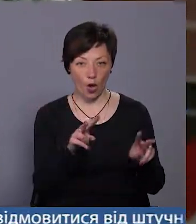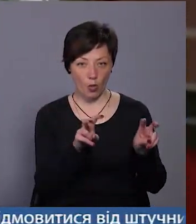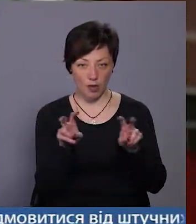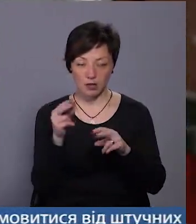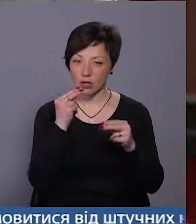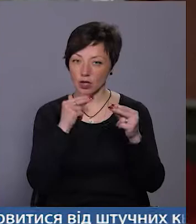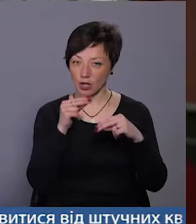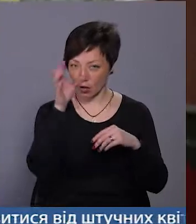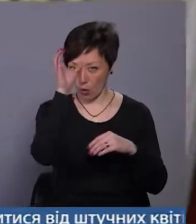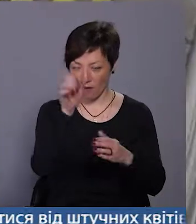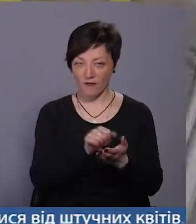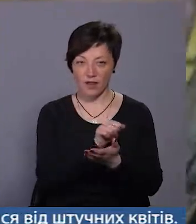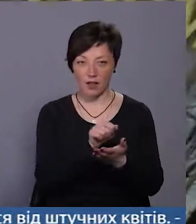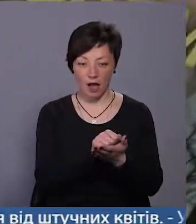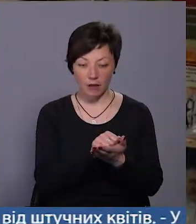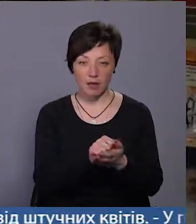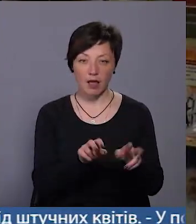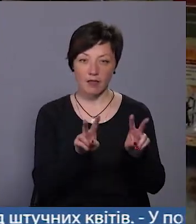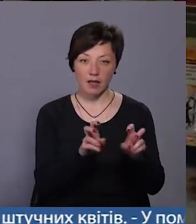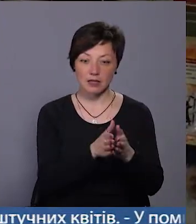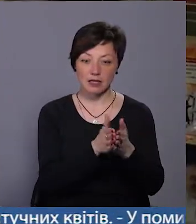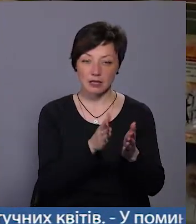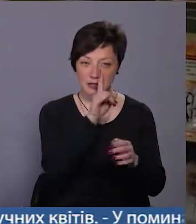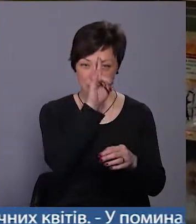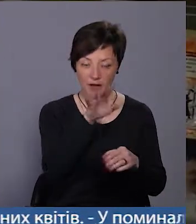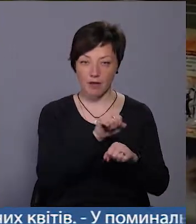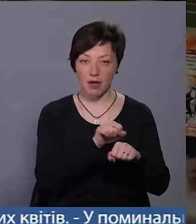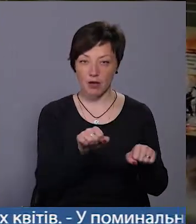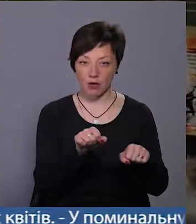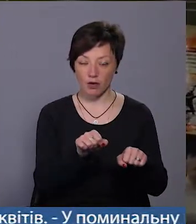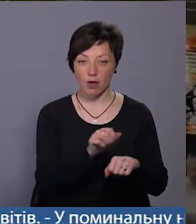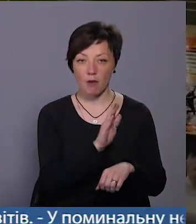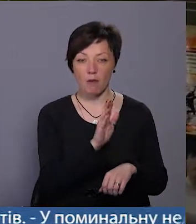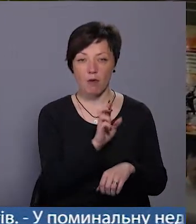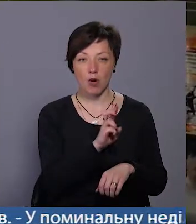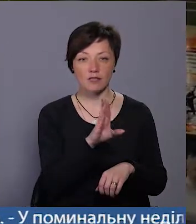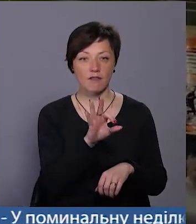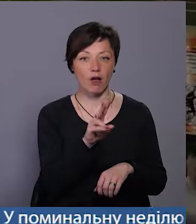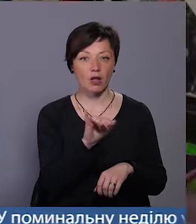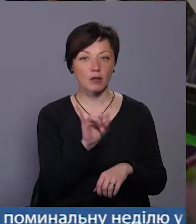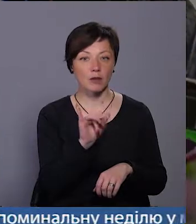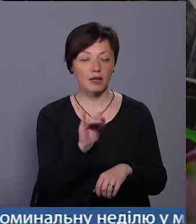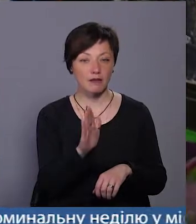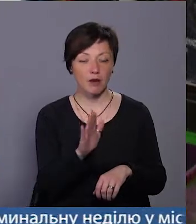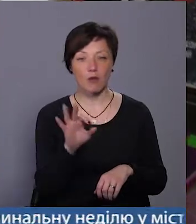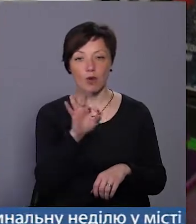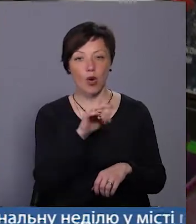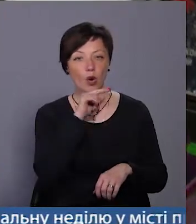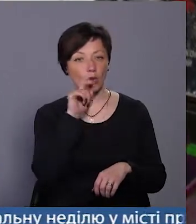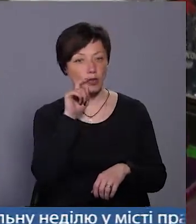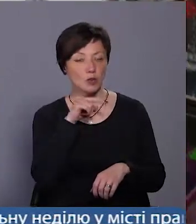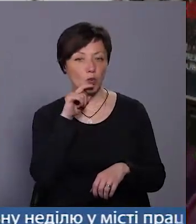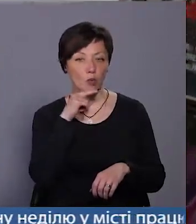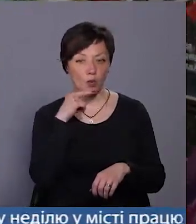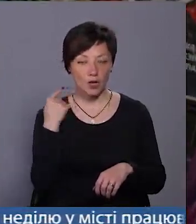Кращим науковим виданням названо книжку «Слава героям» Бориса Володимирєва про звитяжців російсько-української